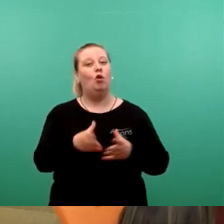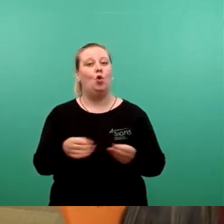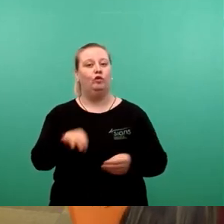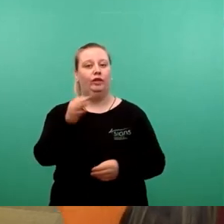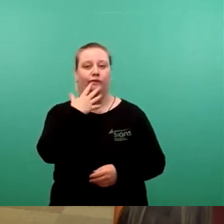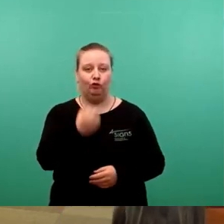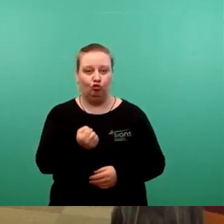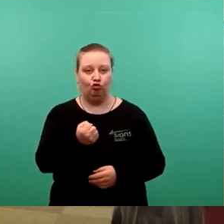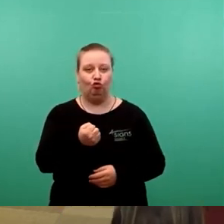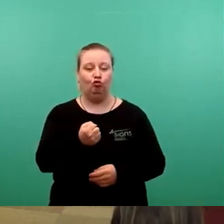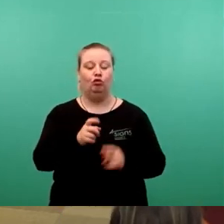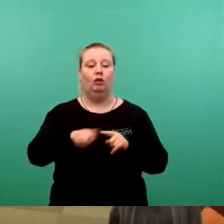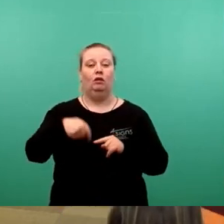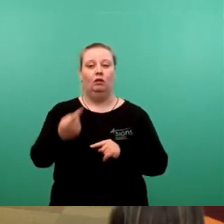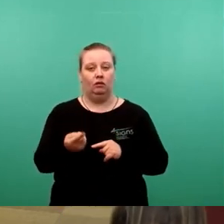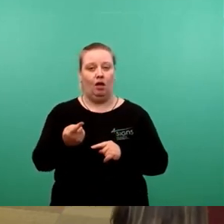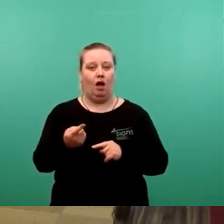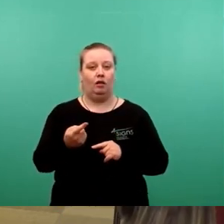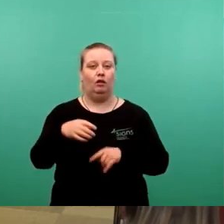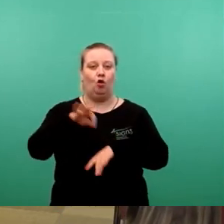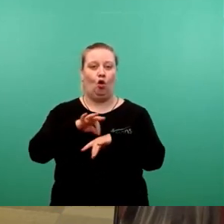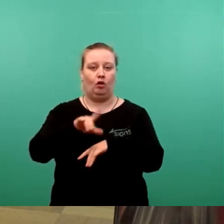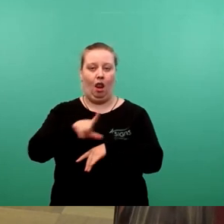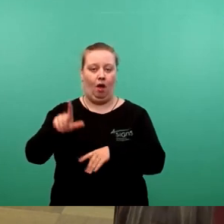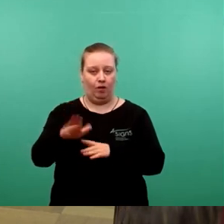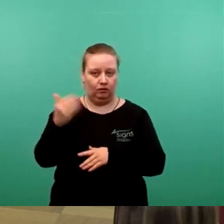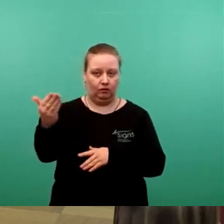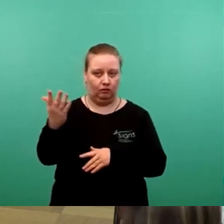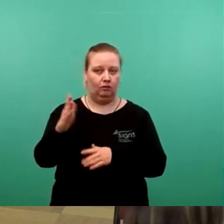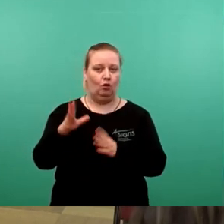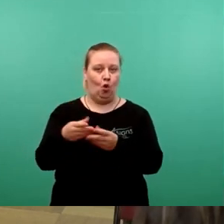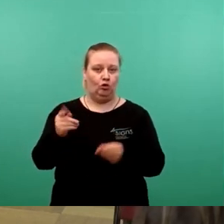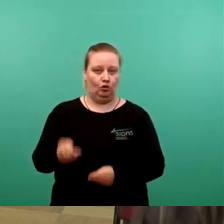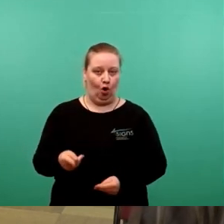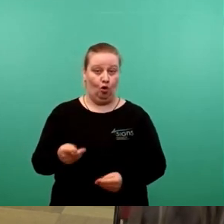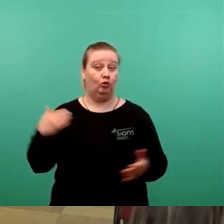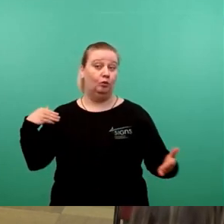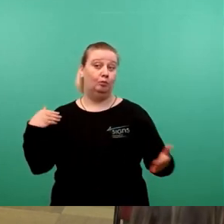hatten das Problem dann an den Dr. Lames übergeben damals. Und wir warten ja bis heute auf